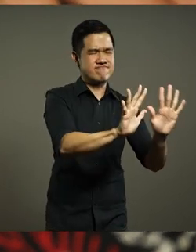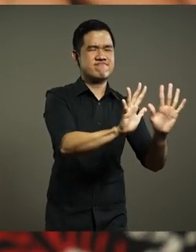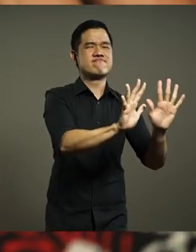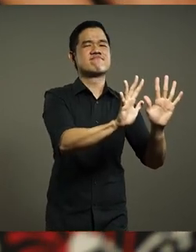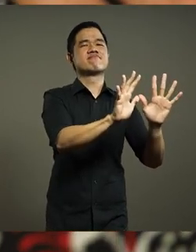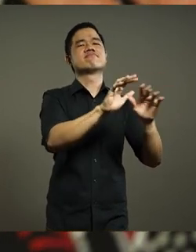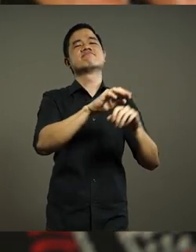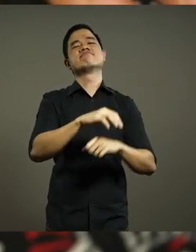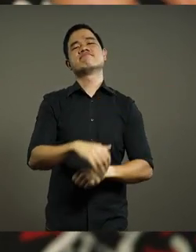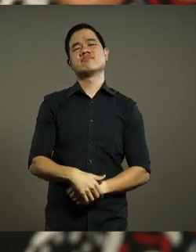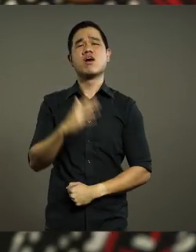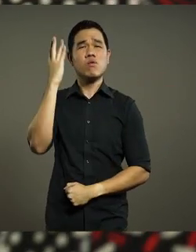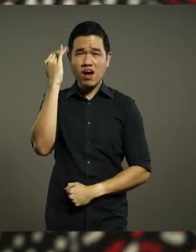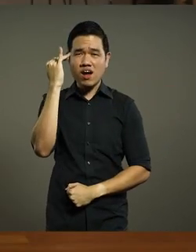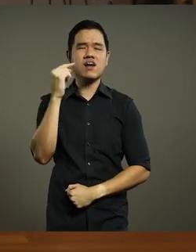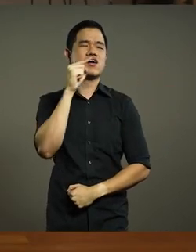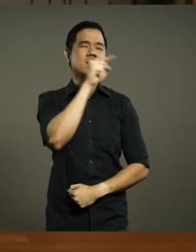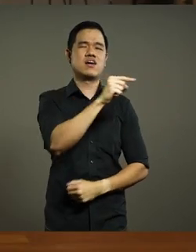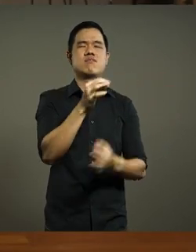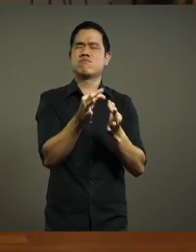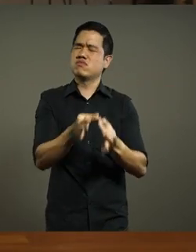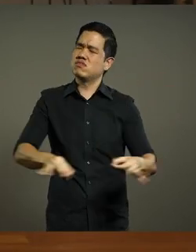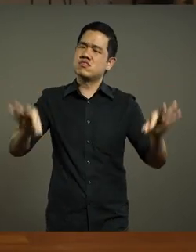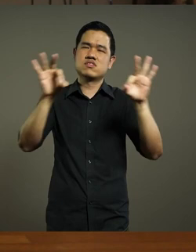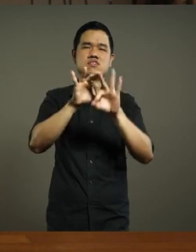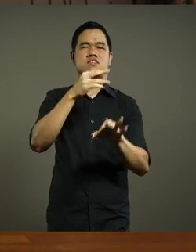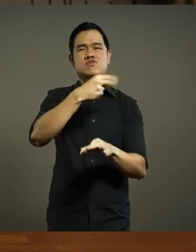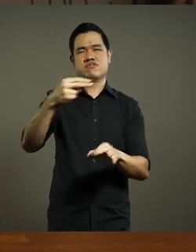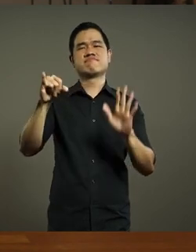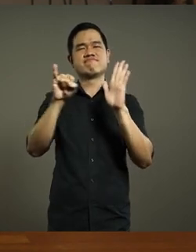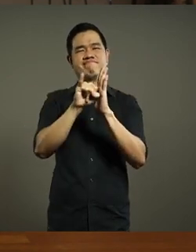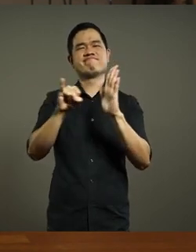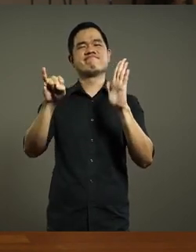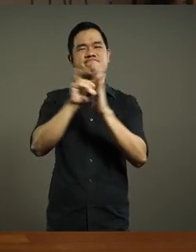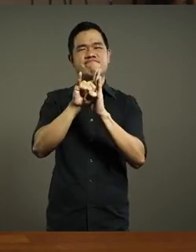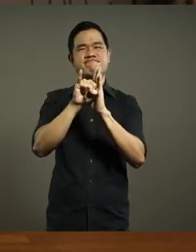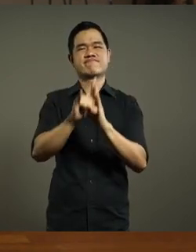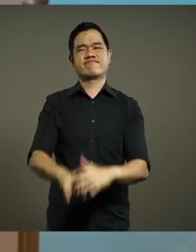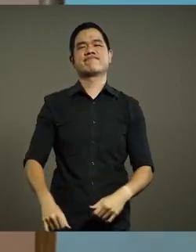agar tidak punah, dan tetap menjadi identitas Indonesia.